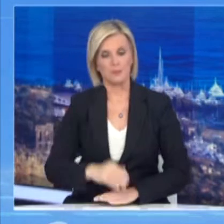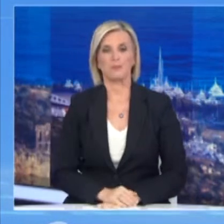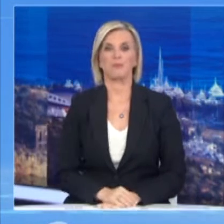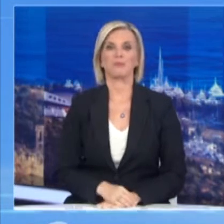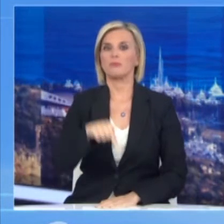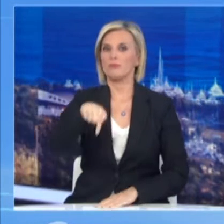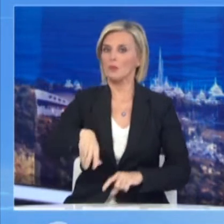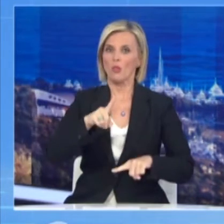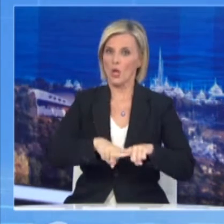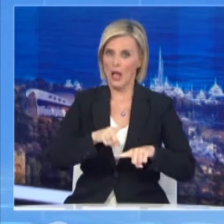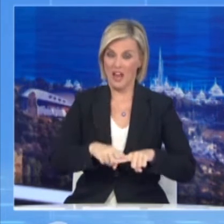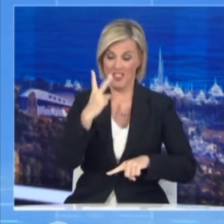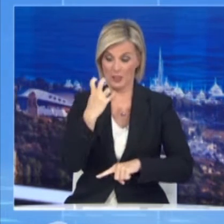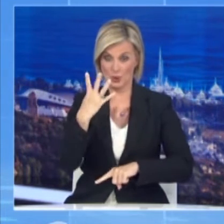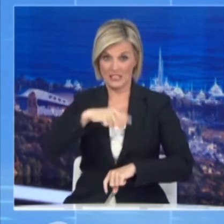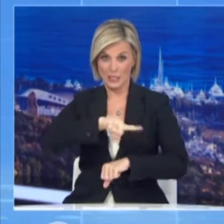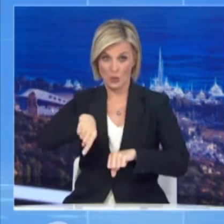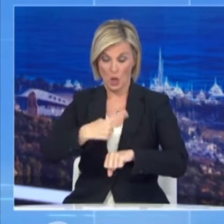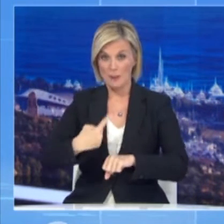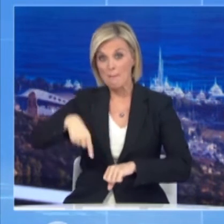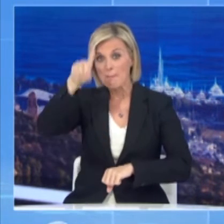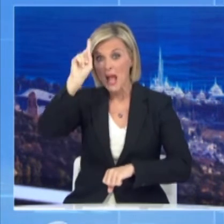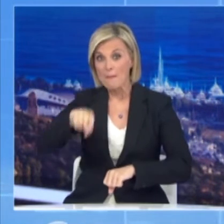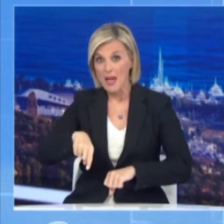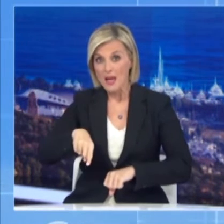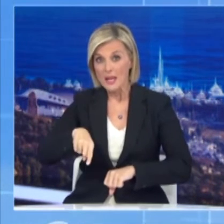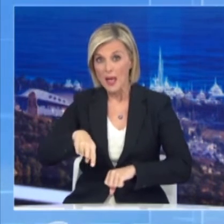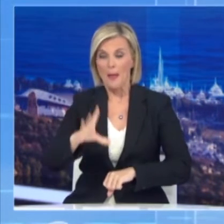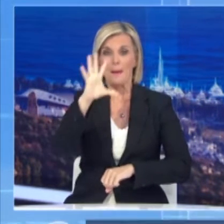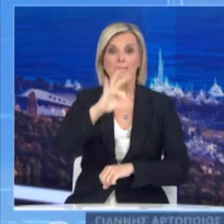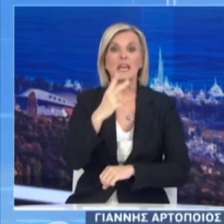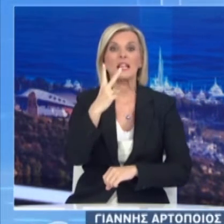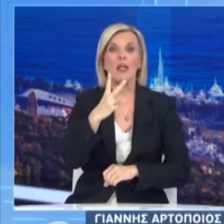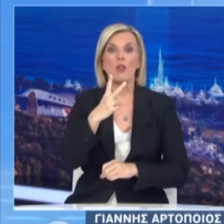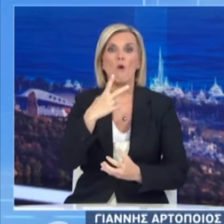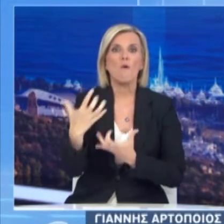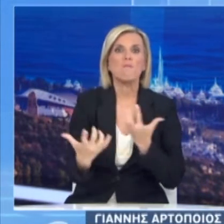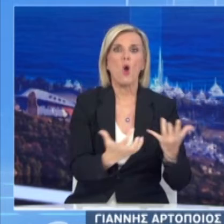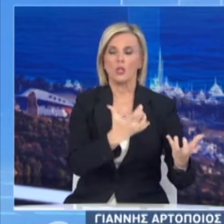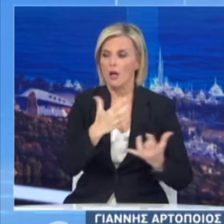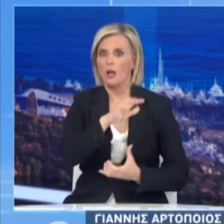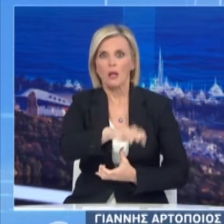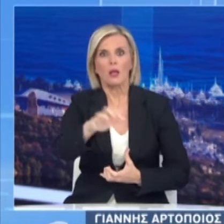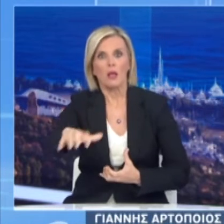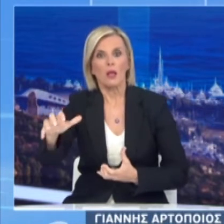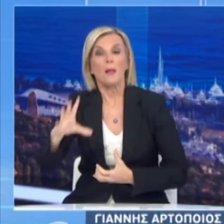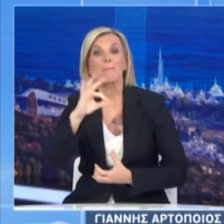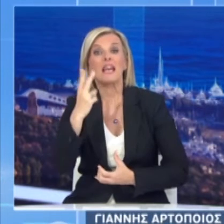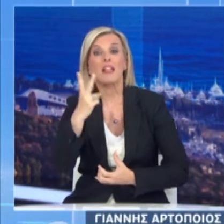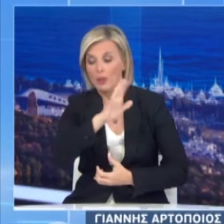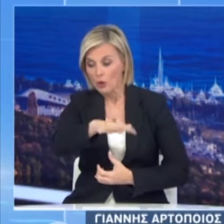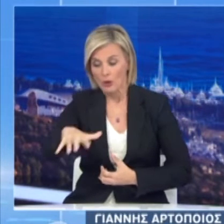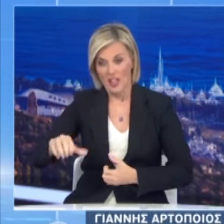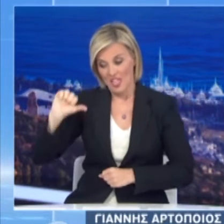Στην χώρα μας το τελευταίο 24ωρο εκδηλώθηκαν 52 δασικές πυρκαγιές. Στη δασική πυρκαγιά που